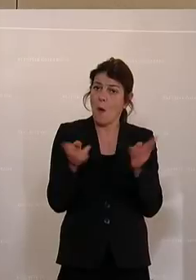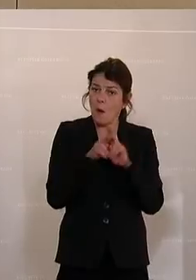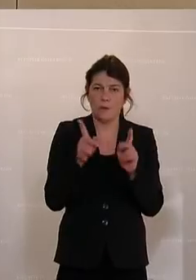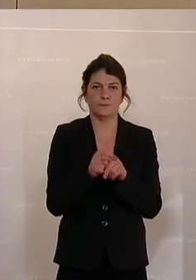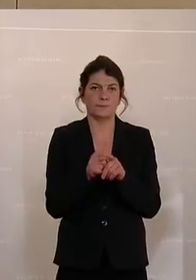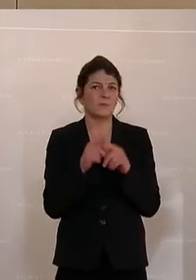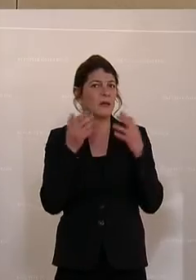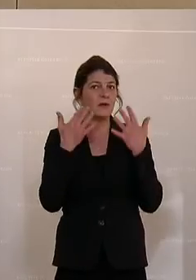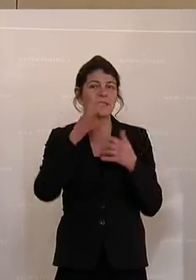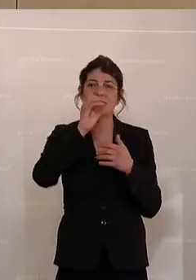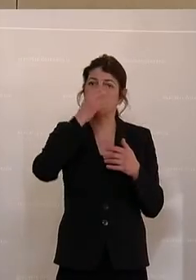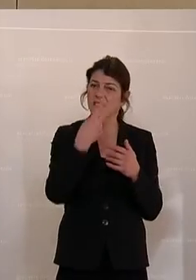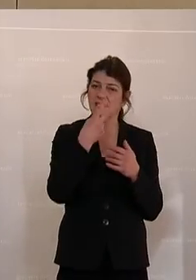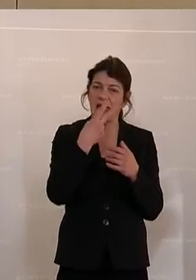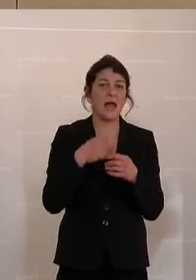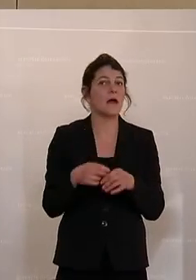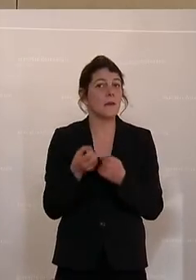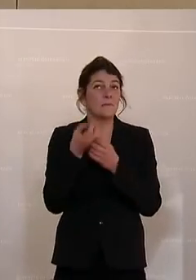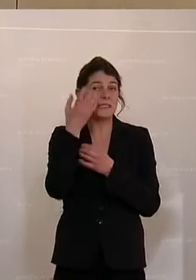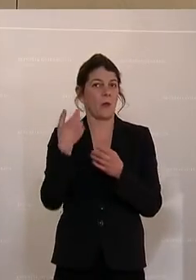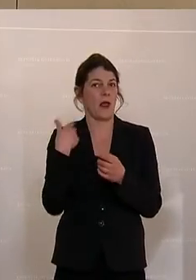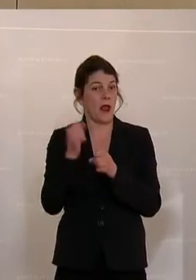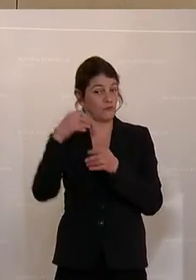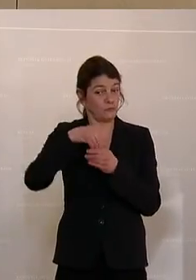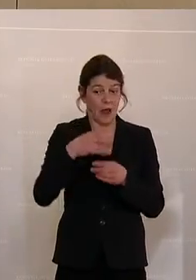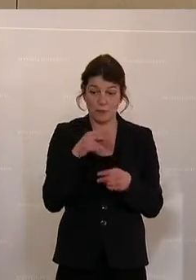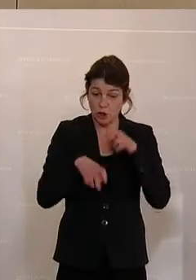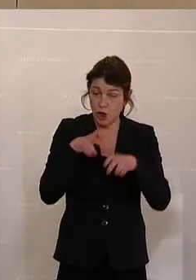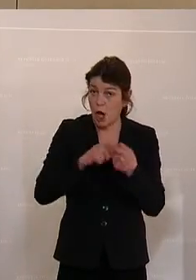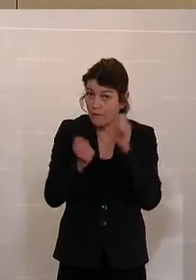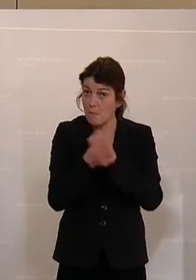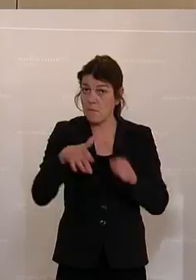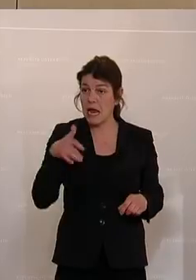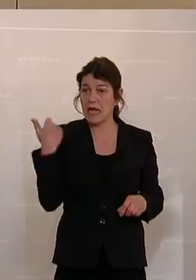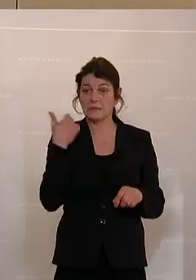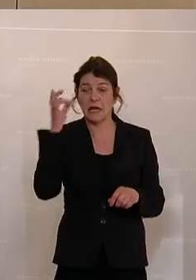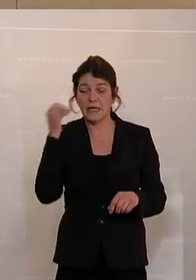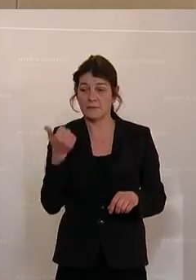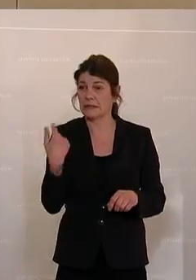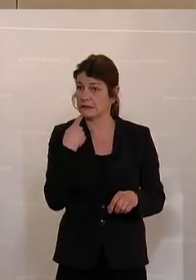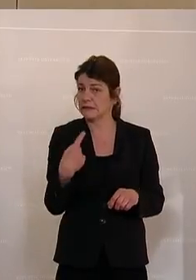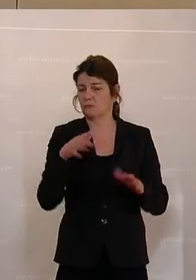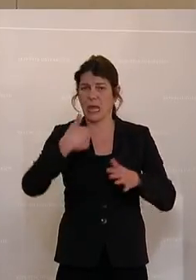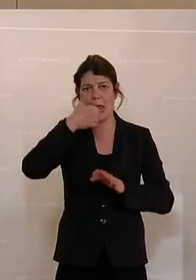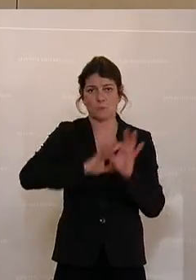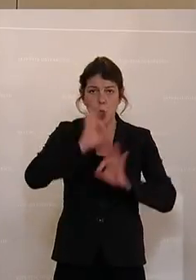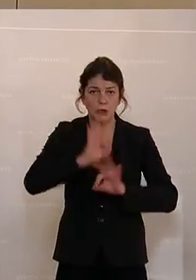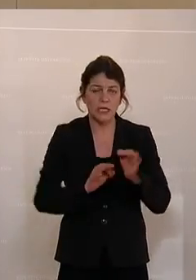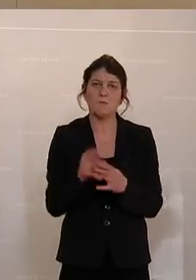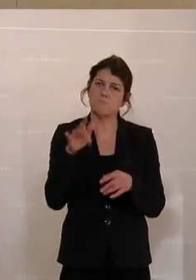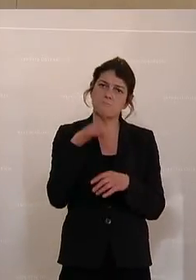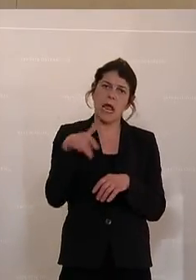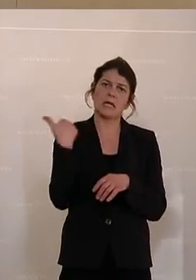viele CO2-Emissionen sparen wir ein mit dieser Steuerreform? Manche Experten, Expertinnen sagen 1%, manche